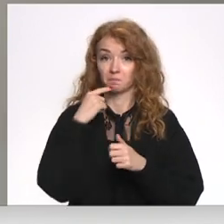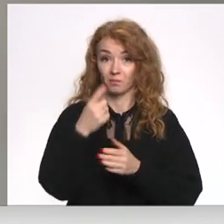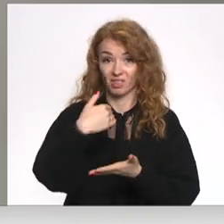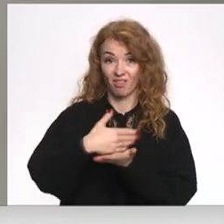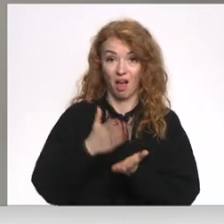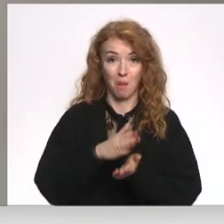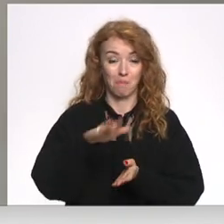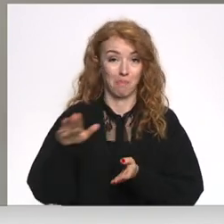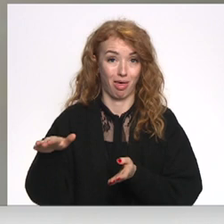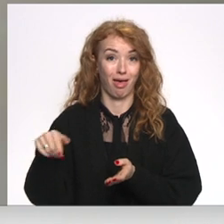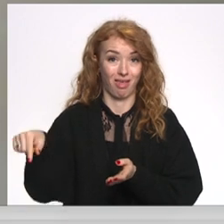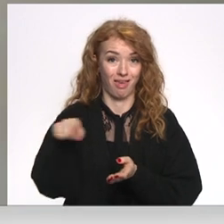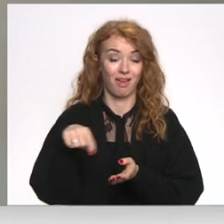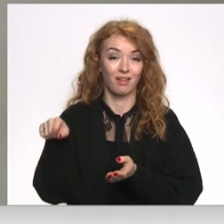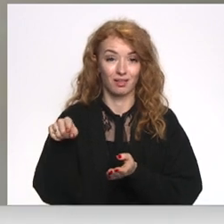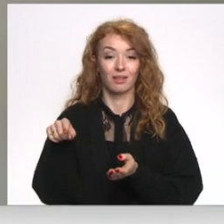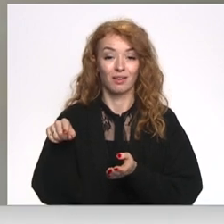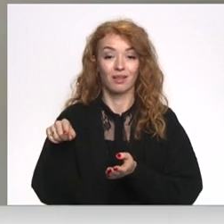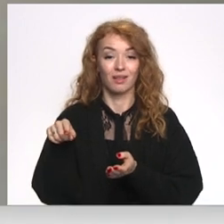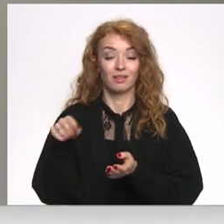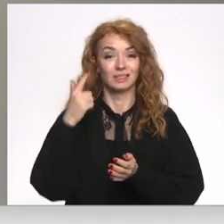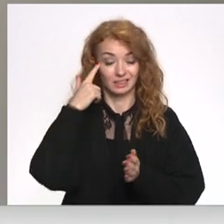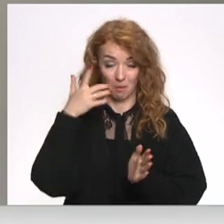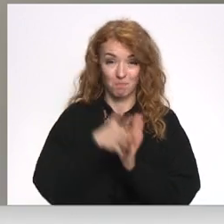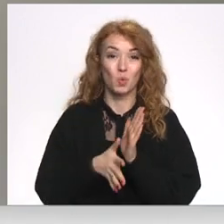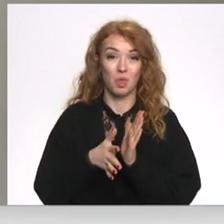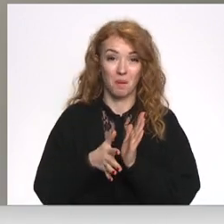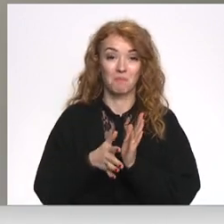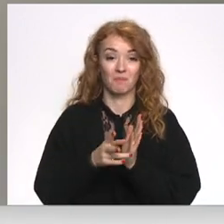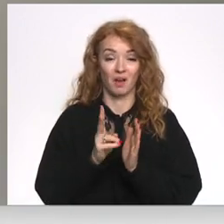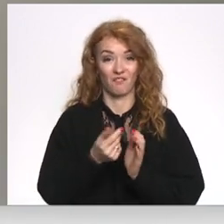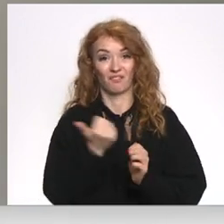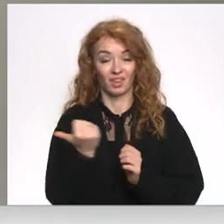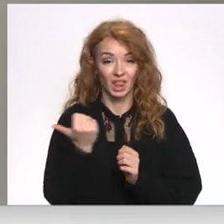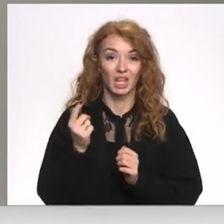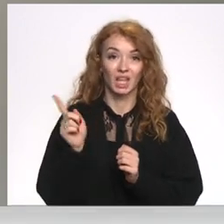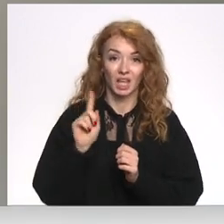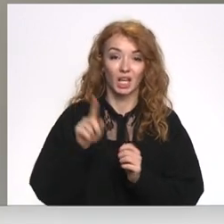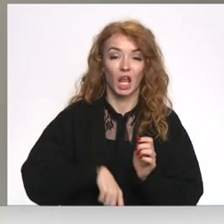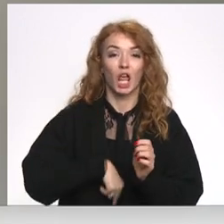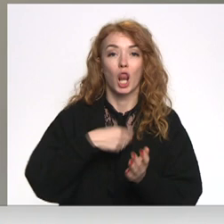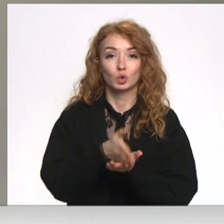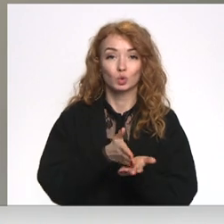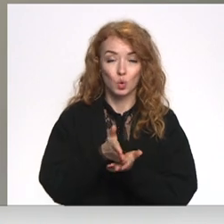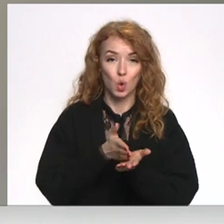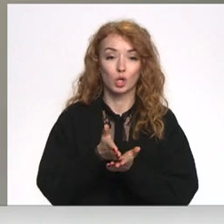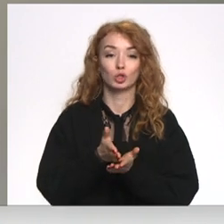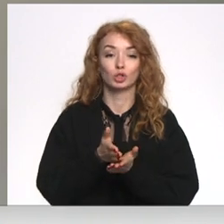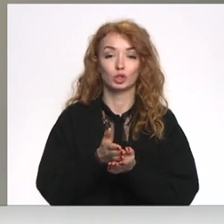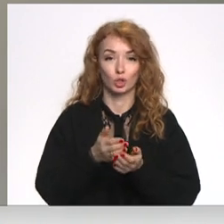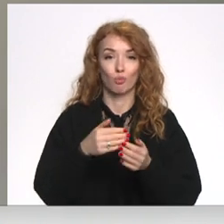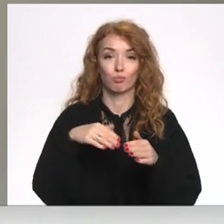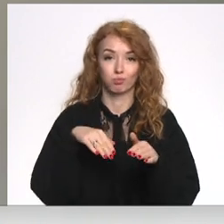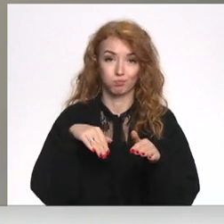bērni, kur mēs arī saprotam, ka viņi ir ilgstošā vai mazāk ilgstošā prom